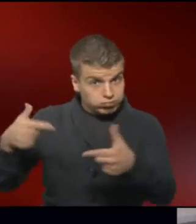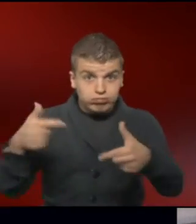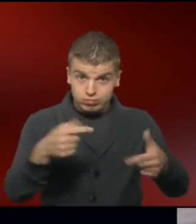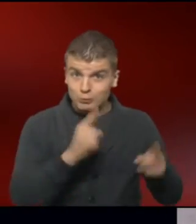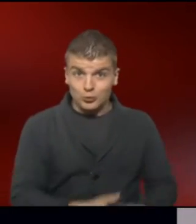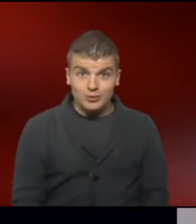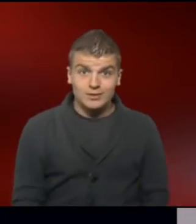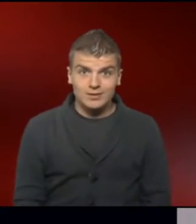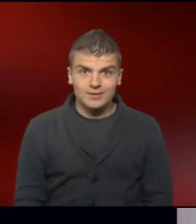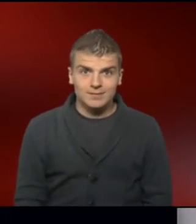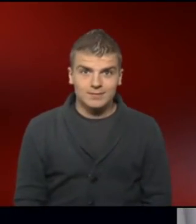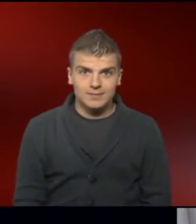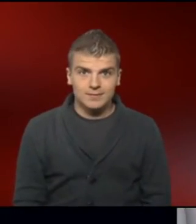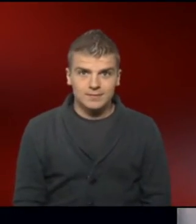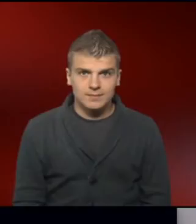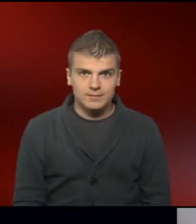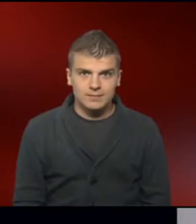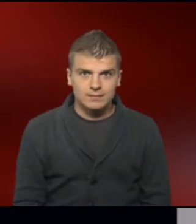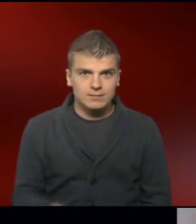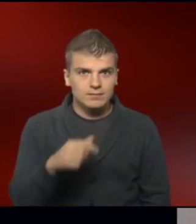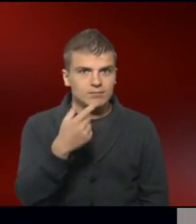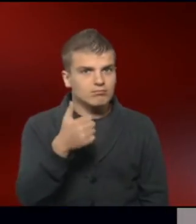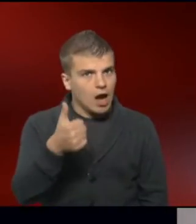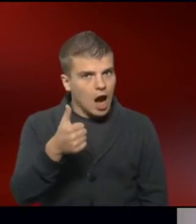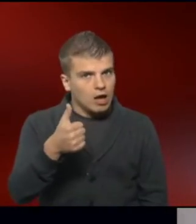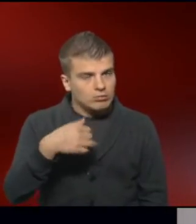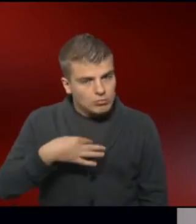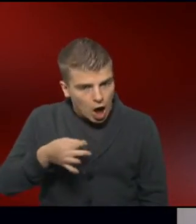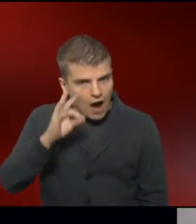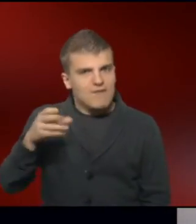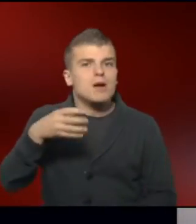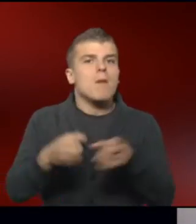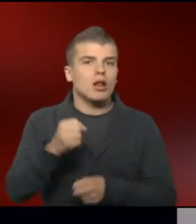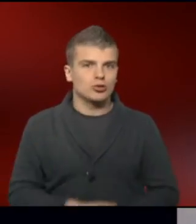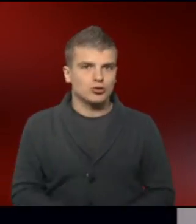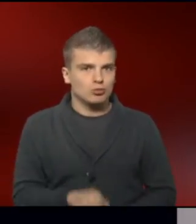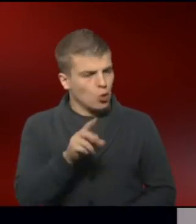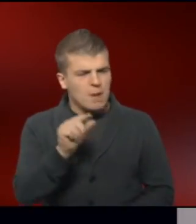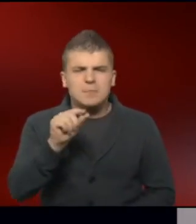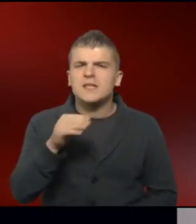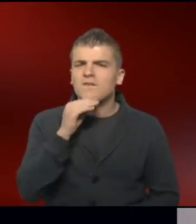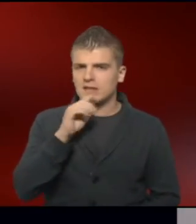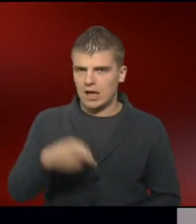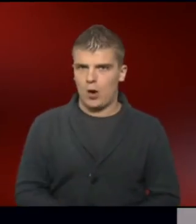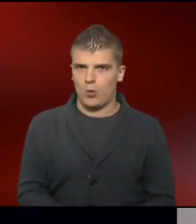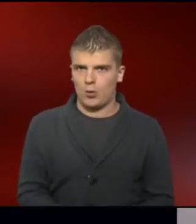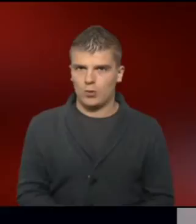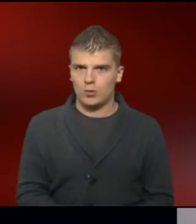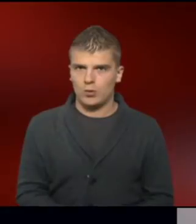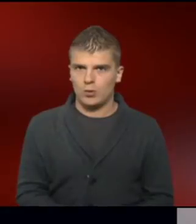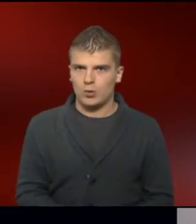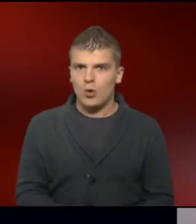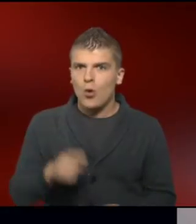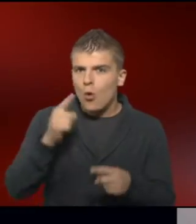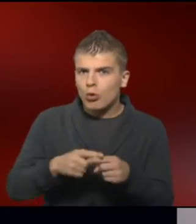Ähm. Eine Tasse Kaffee mit Milch. Okay. Ein bisschen Wasser. Und die